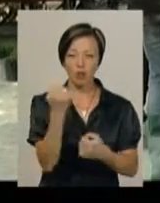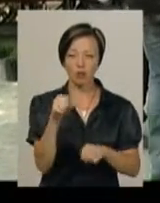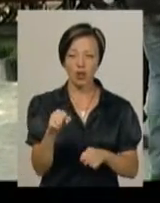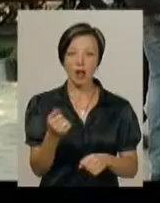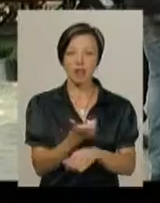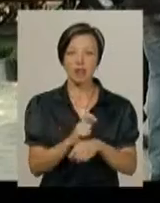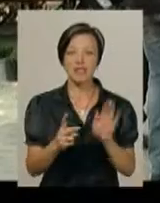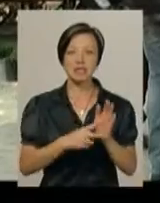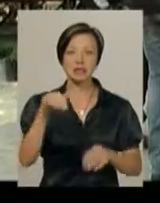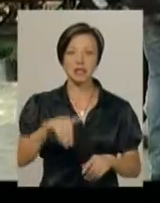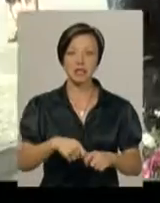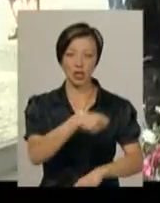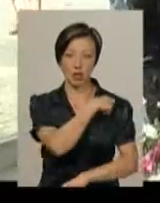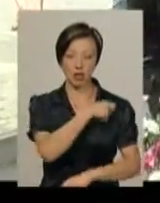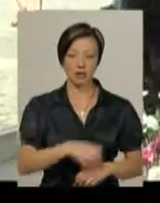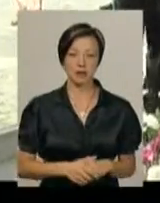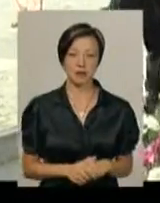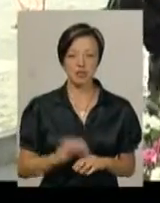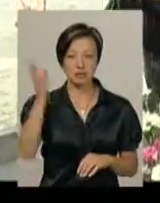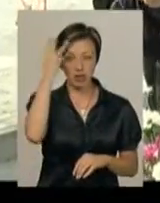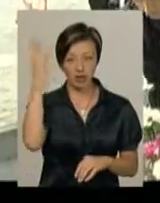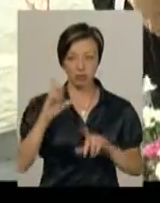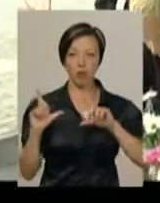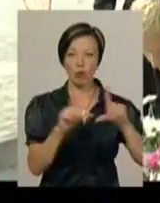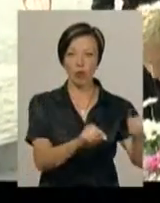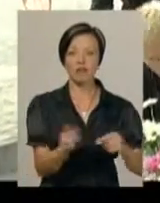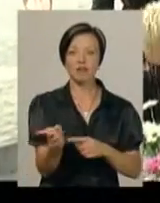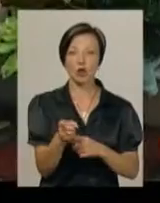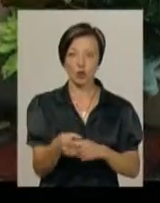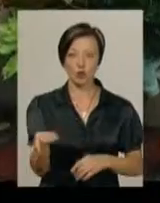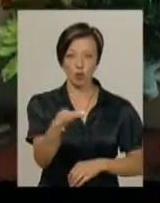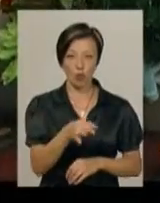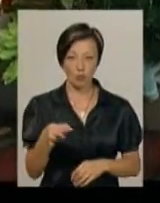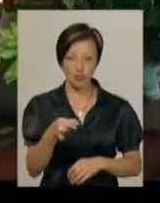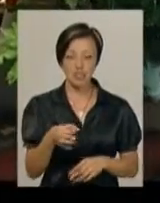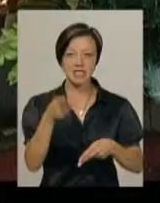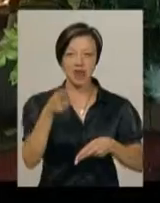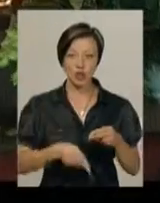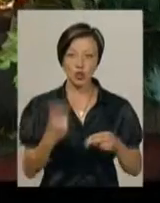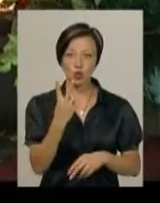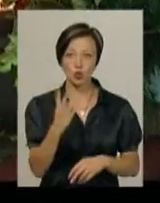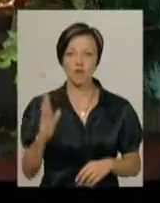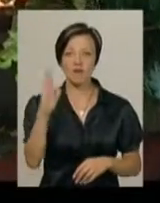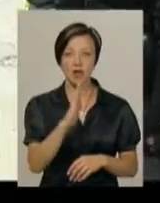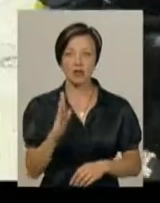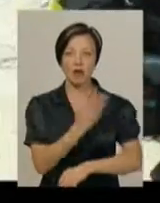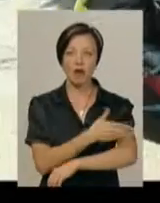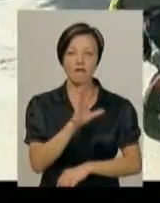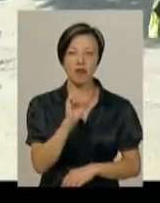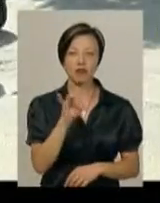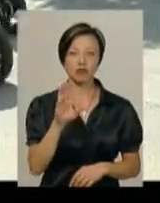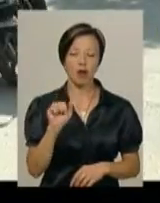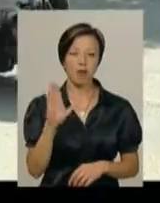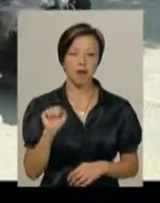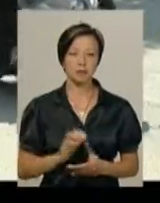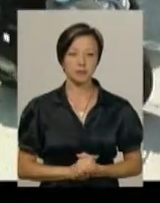вже понад 7 тисяч кілометрів. З Хмельницького байкери поїхали у Тернопільську область. Завершиться рейд 2 вересня у Варшаві. Ірина